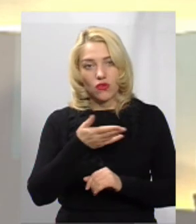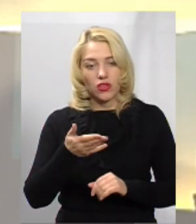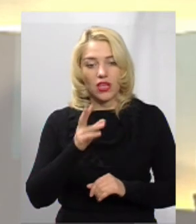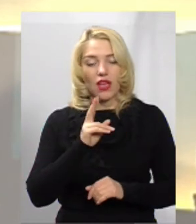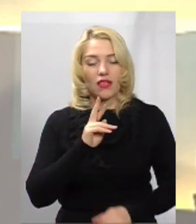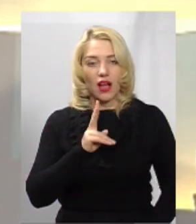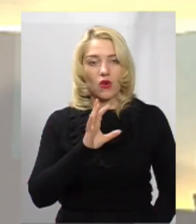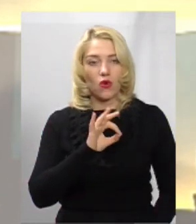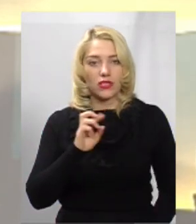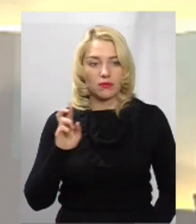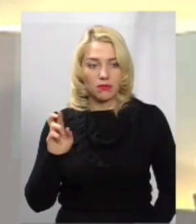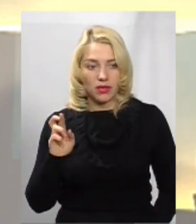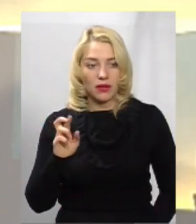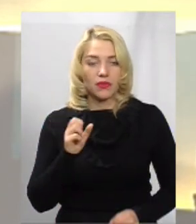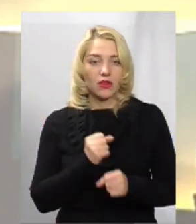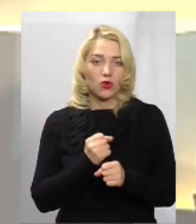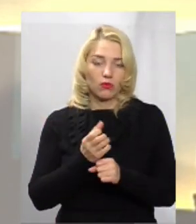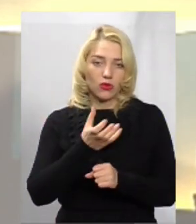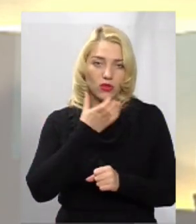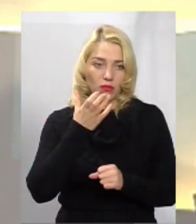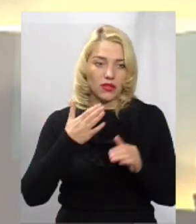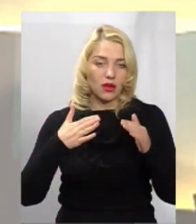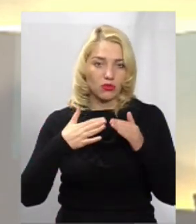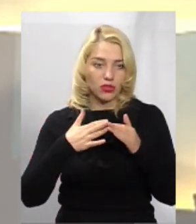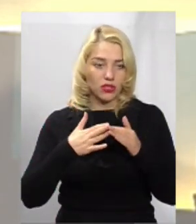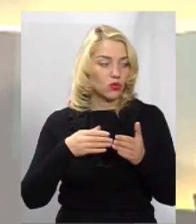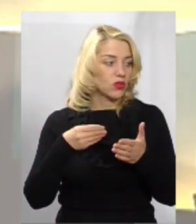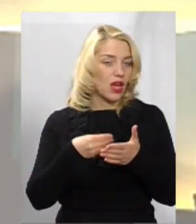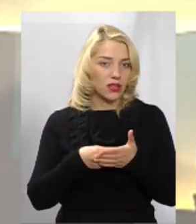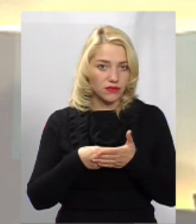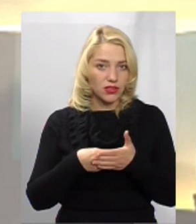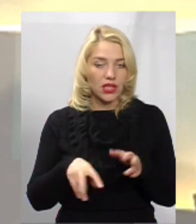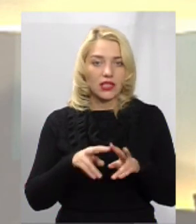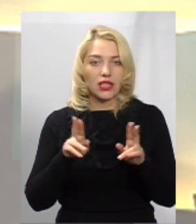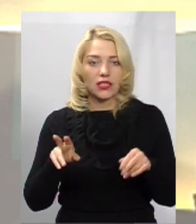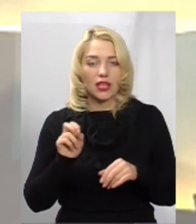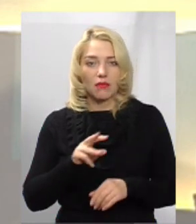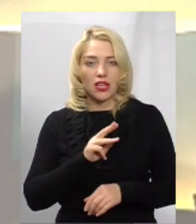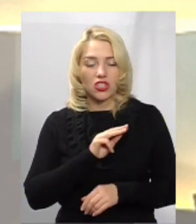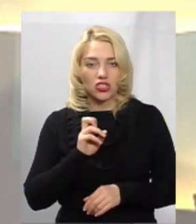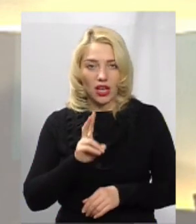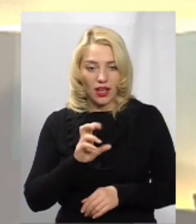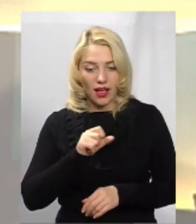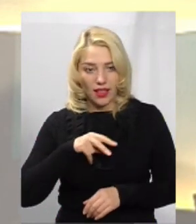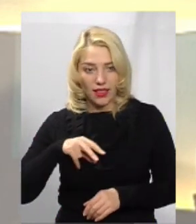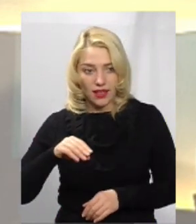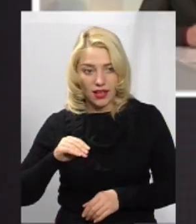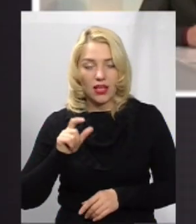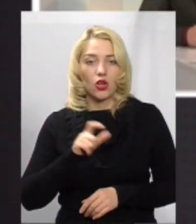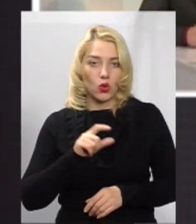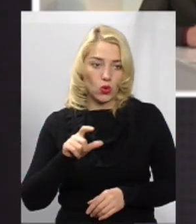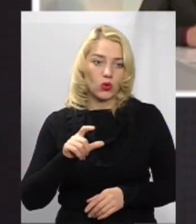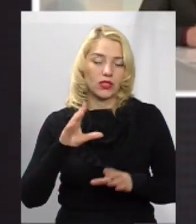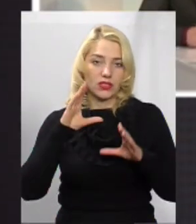як ОСББ роблять утеплення будинку. Тариф такий самий, як у ЖКГ, але люди